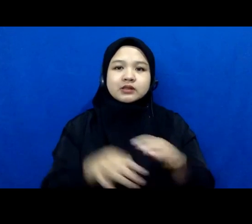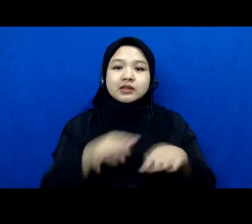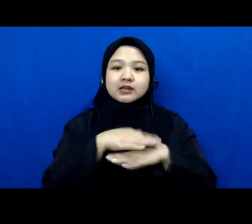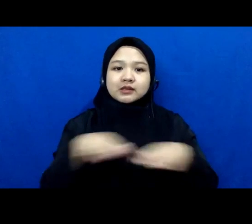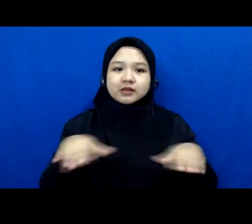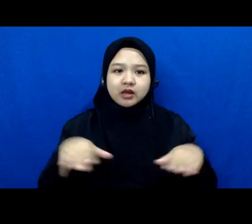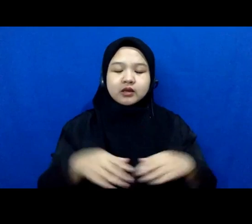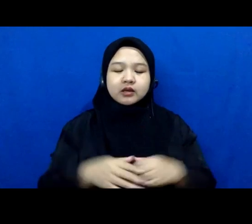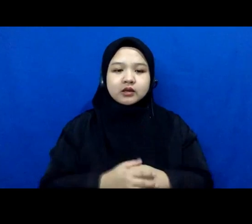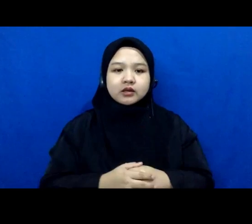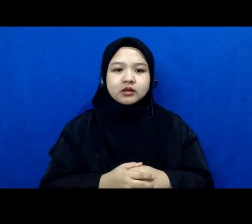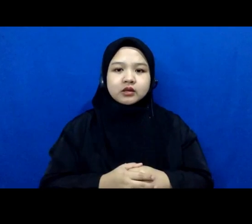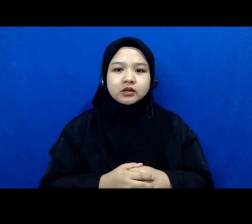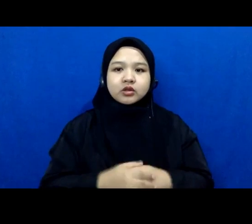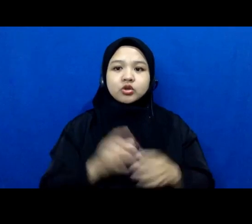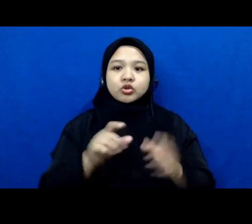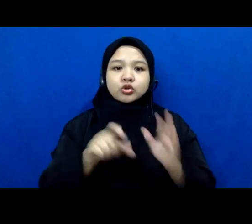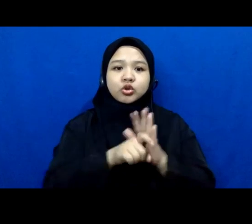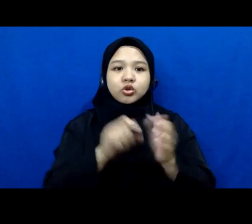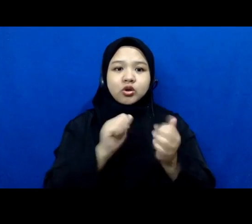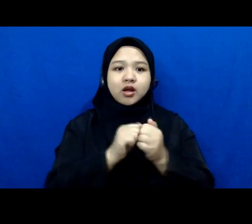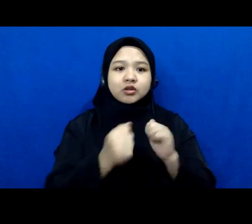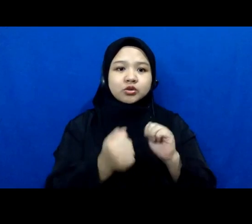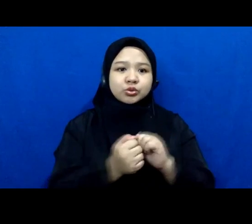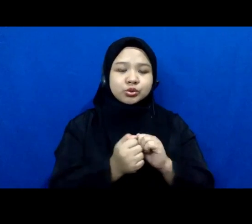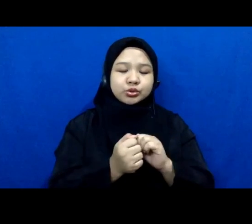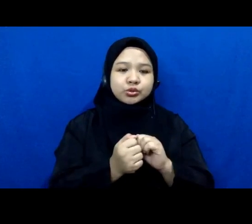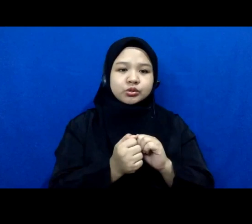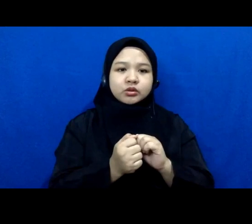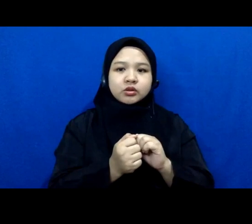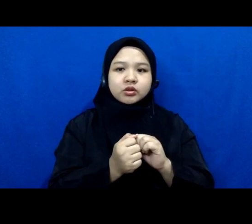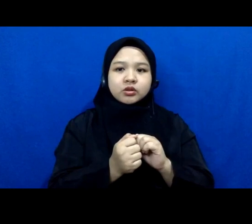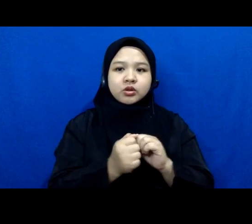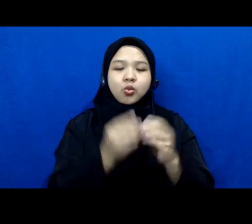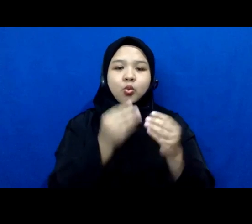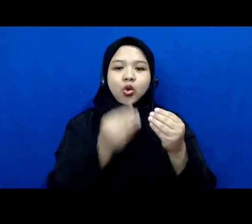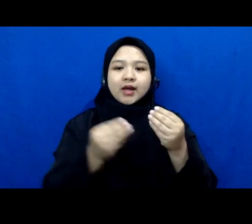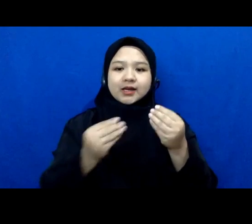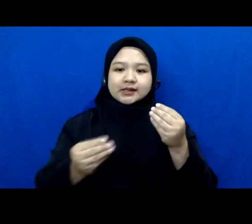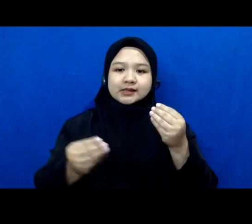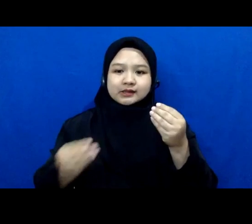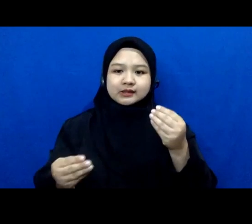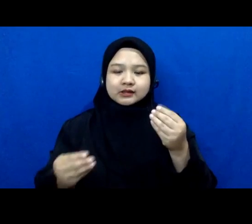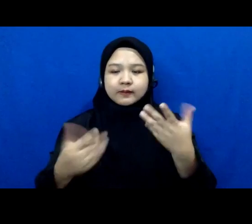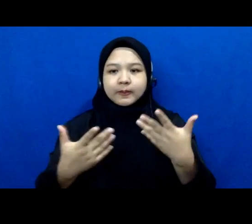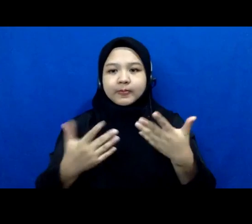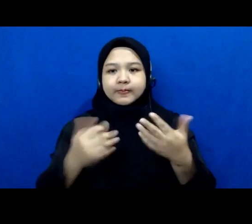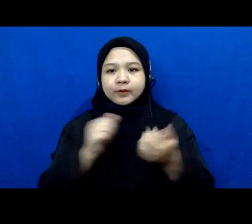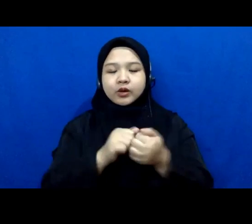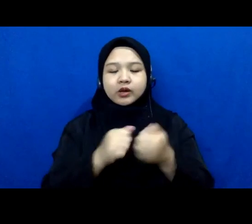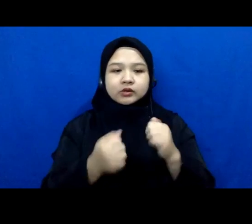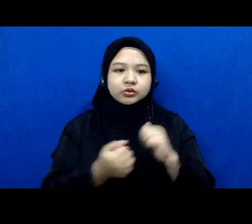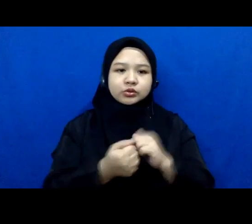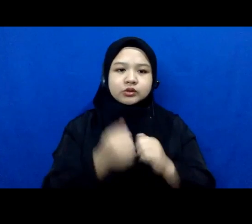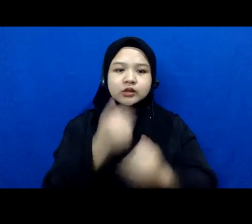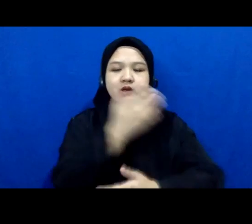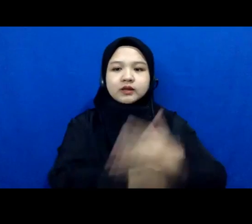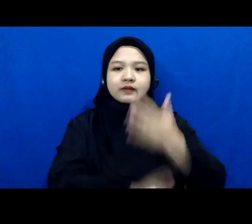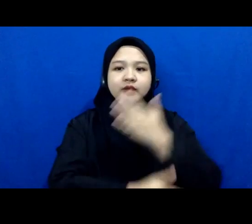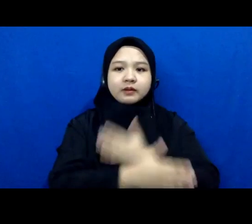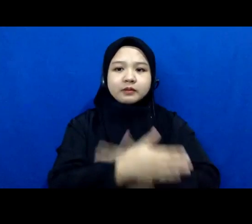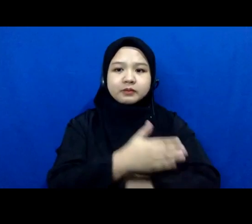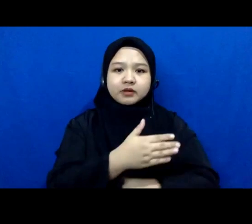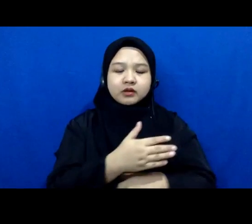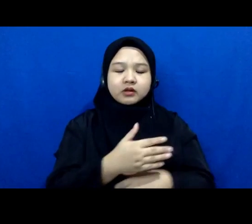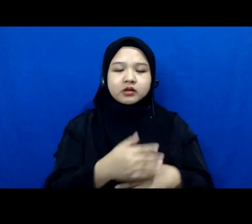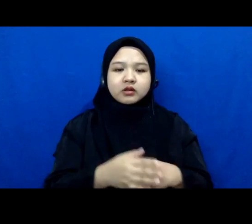gitu ya itu misalnya kasus-kasus ini loh Mbak waris gitu ya juga kasus-kasus defable tapi waris